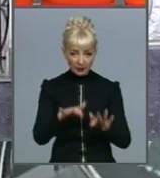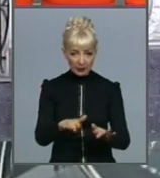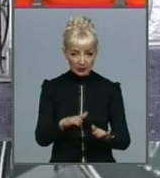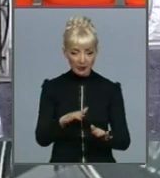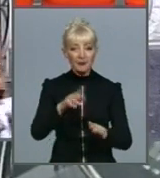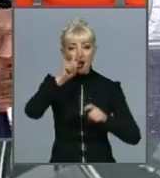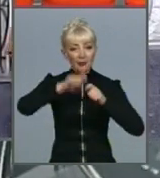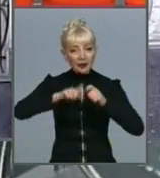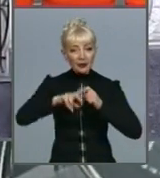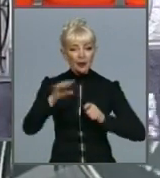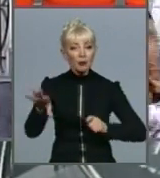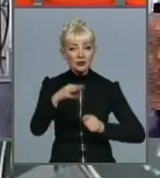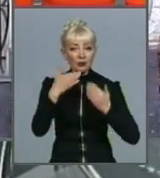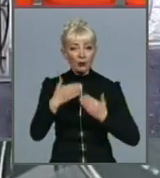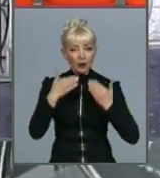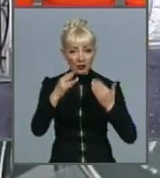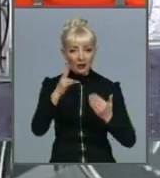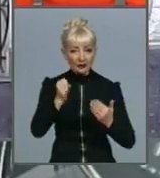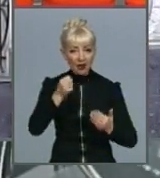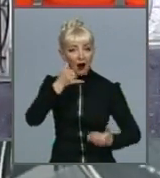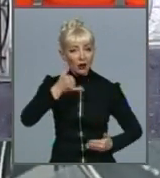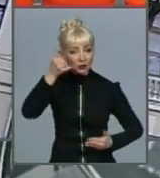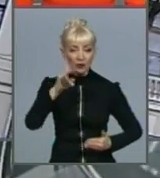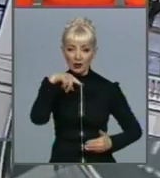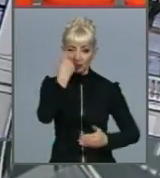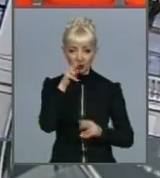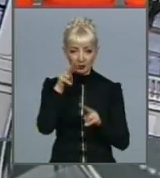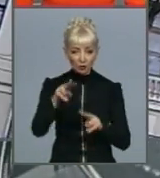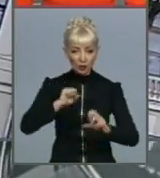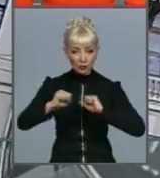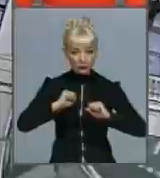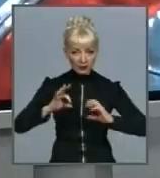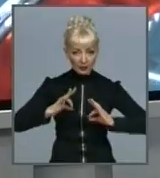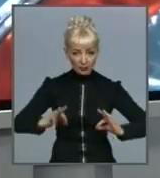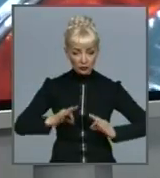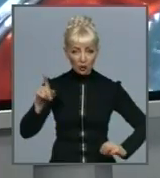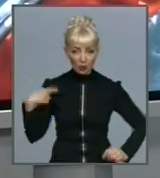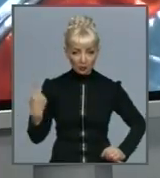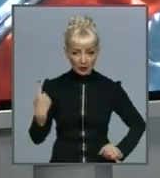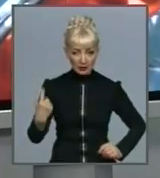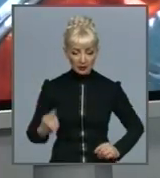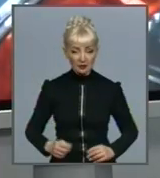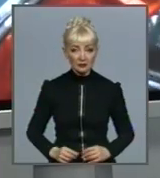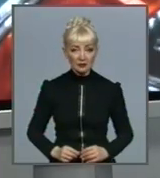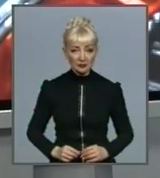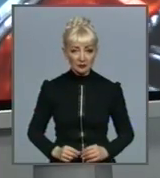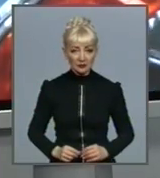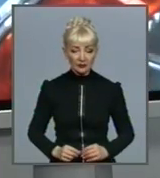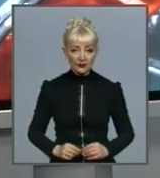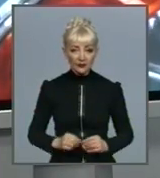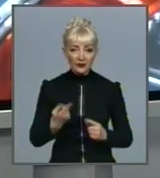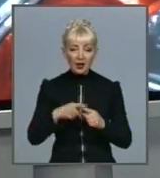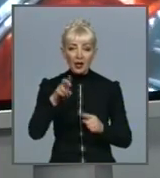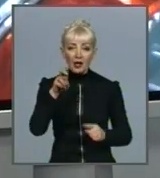зверненнями на гарячу лінію буде на особистому контролі керівництва прокуратури області. У бюро технічної інвентаризації